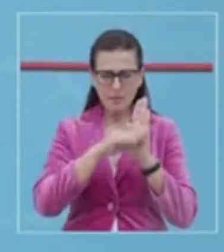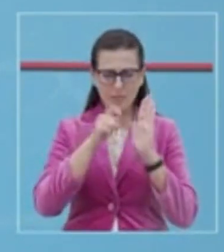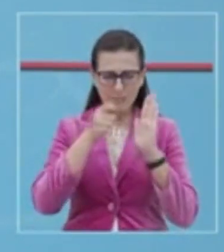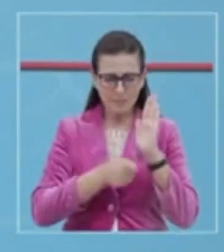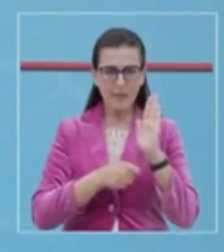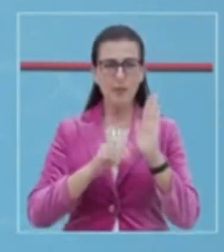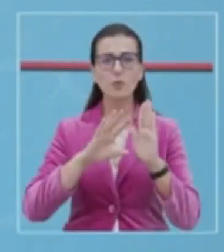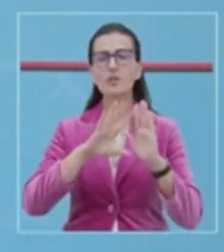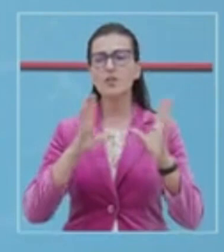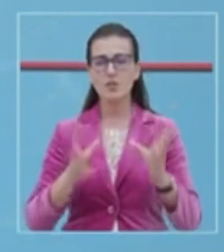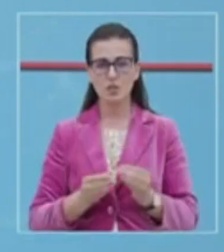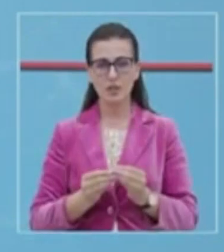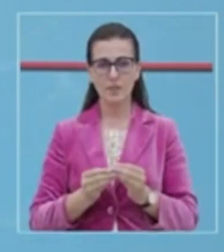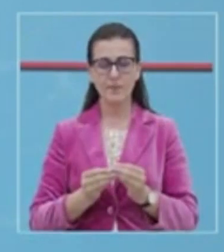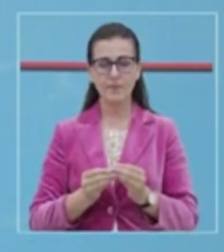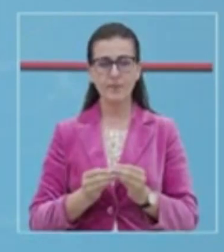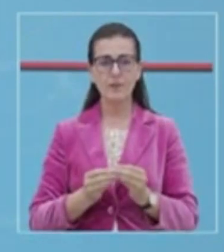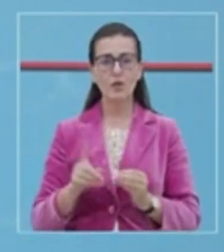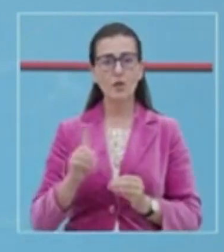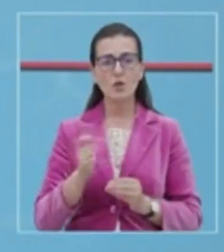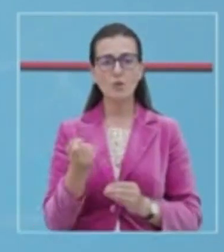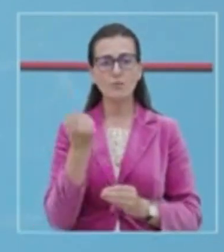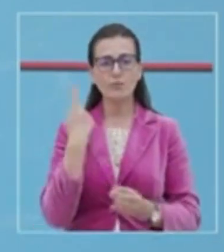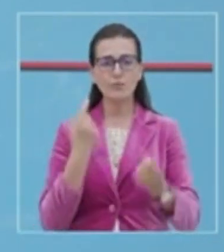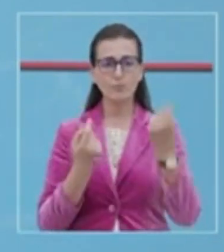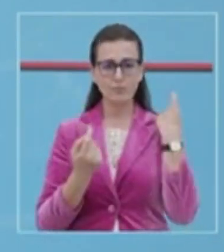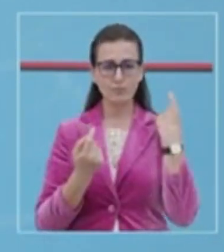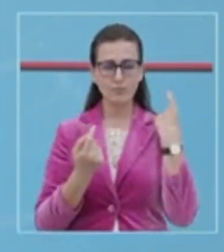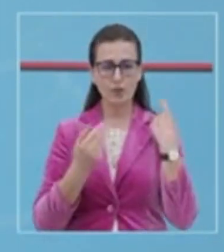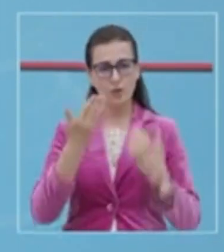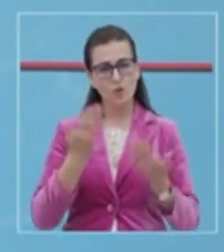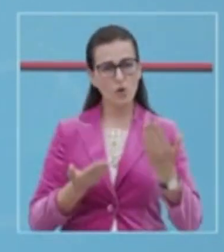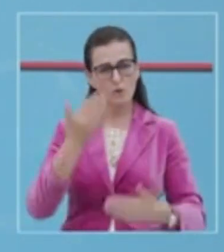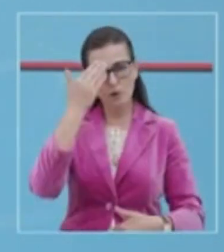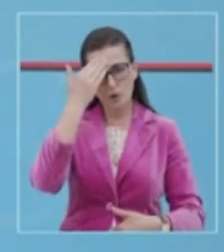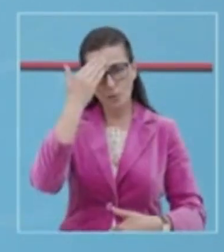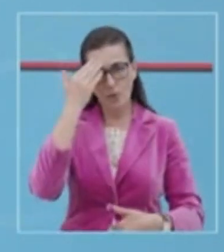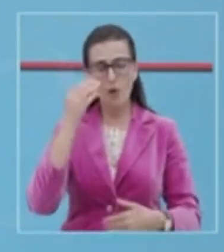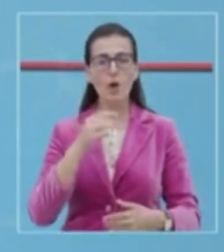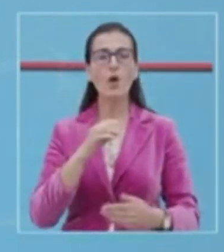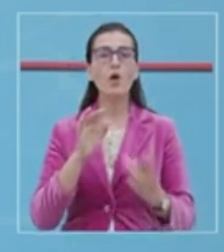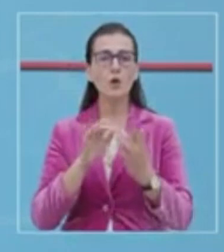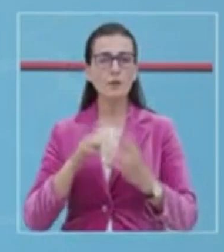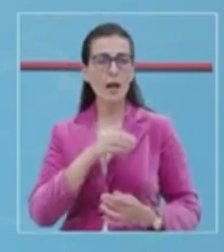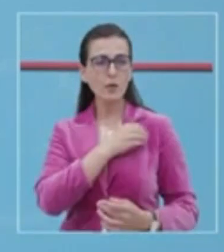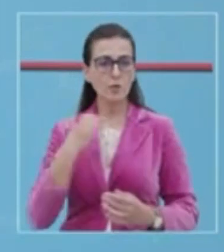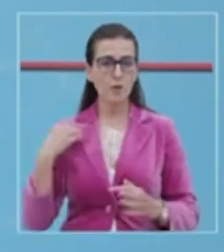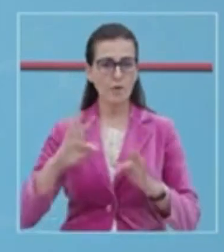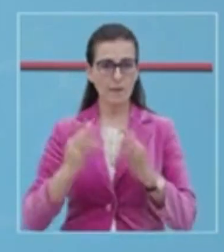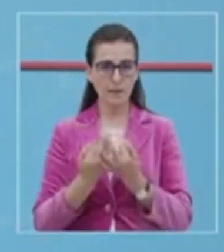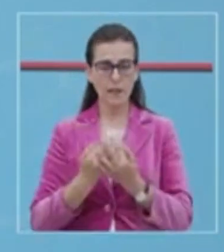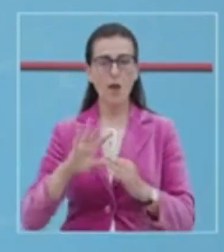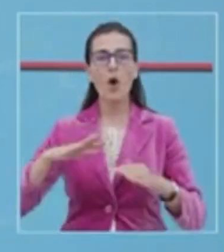vendosur. Mos neglizhoni shenjat e së mundjes, kontaktoni me mjeku në familjes, ose telefononi